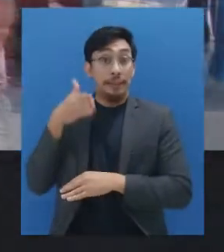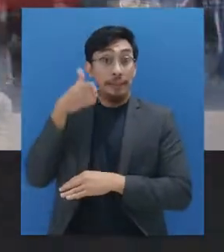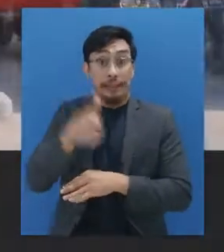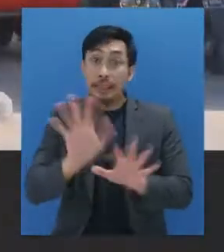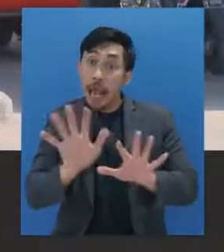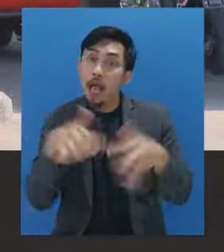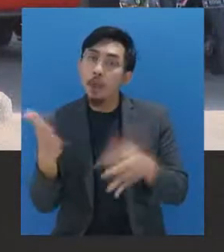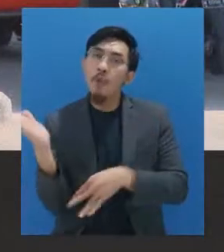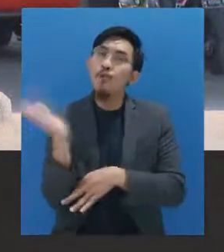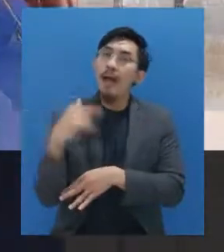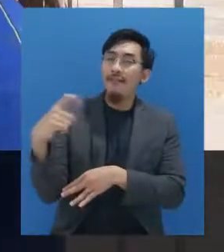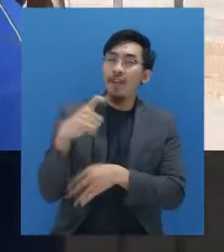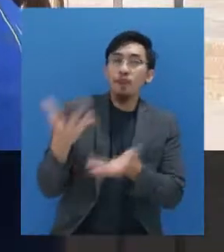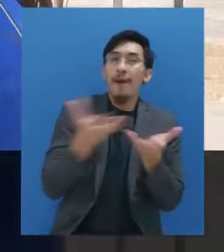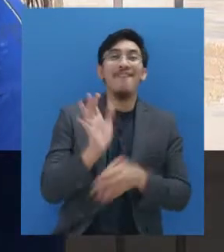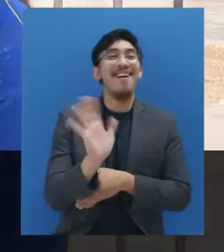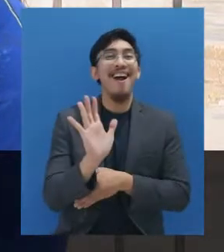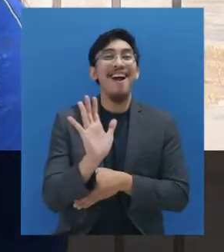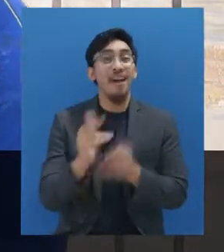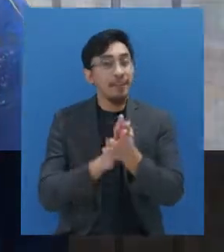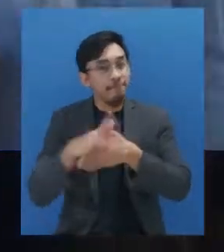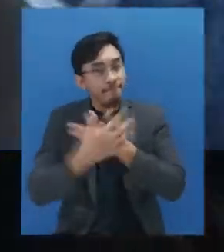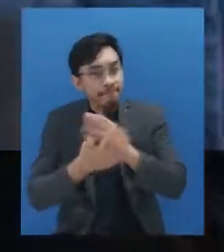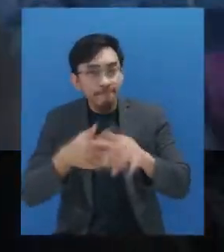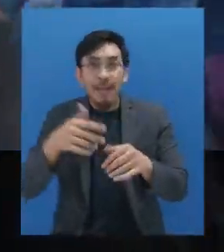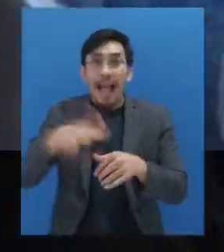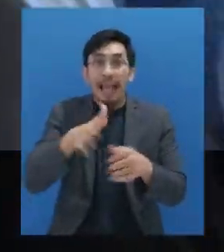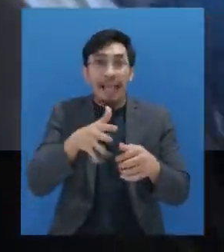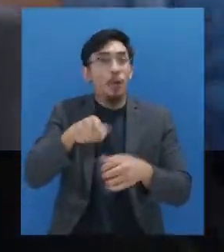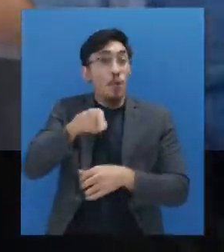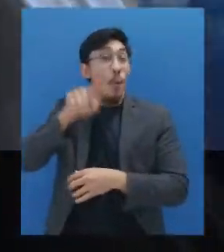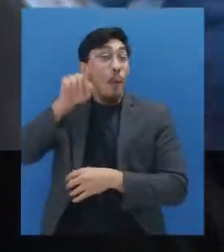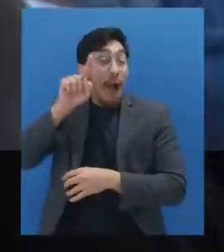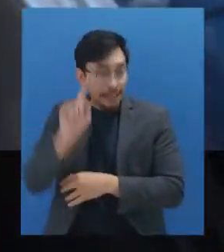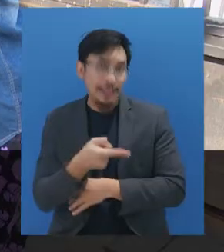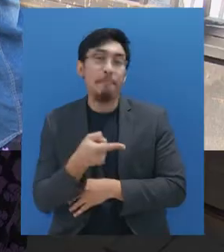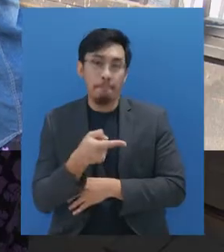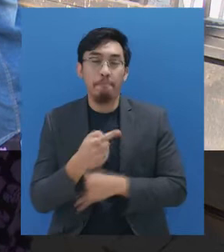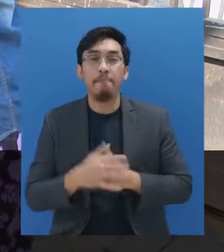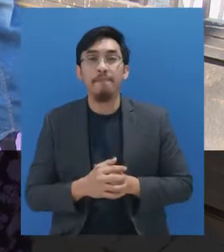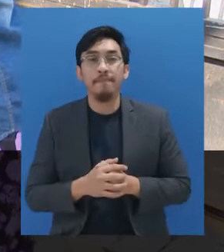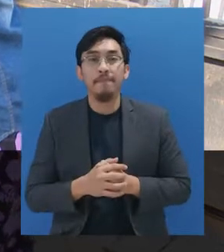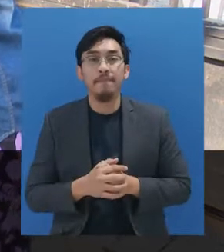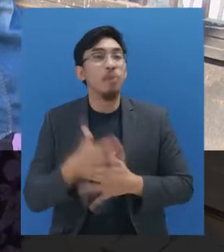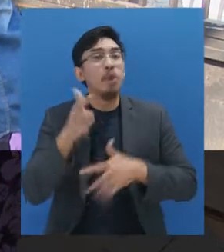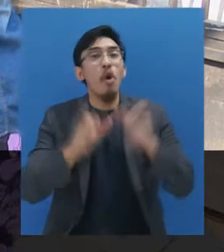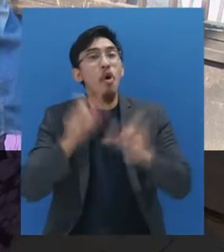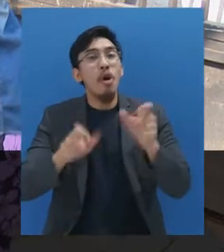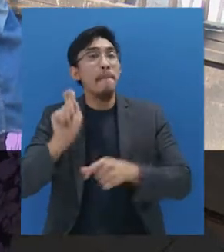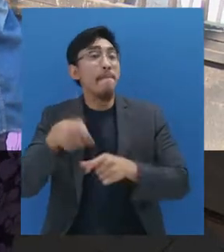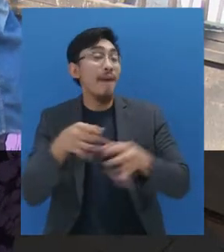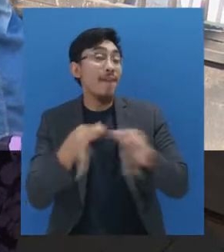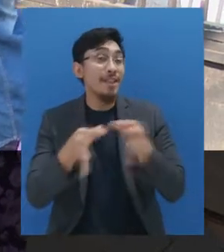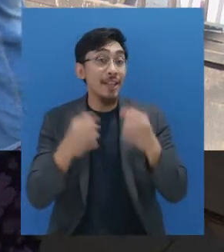tidak datang atau pulang membawa virus, cuci tangan pakai sabun dengan air mengalir adalah salah satu hal yang wajib banget dilakukan